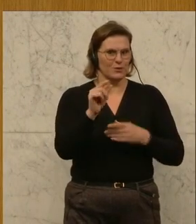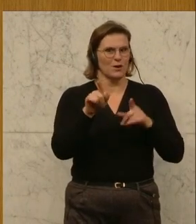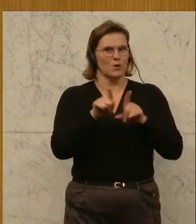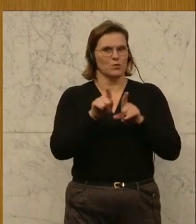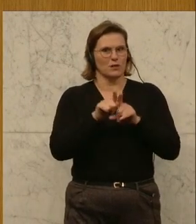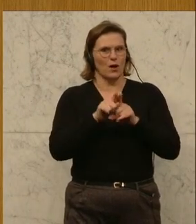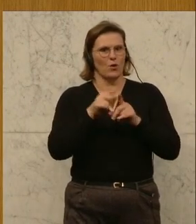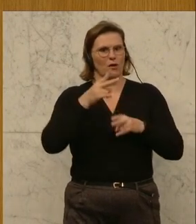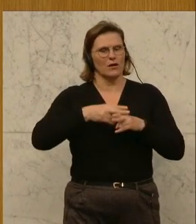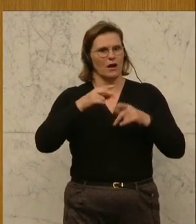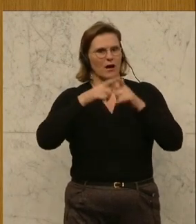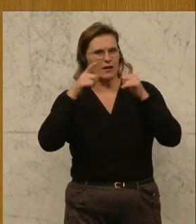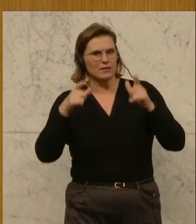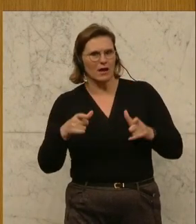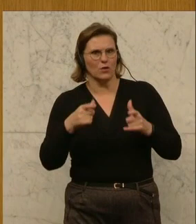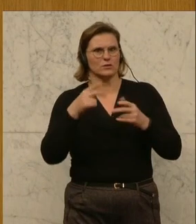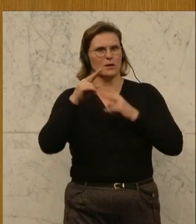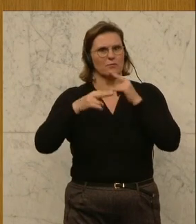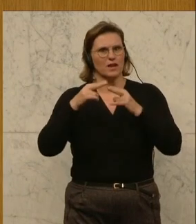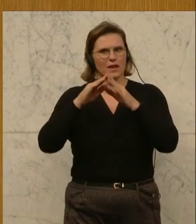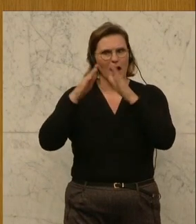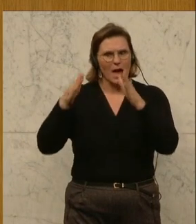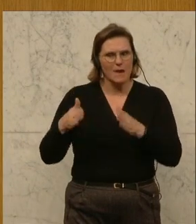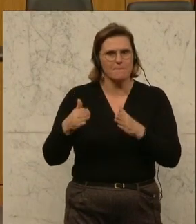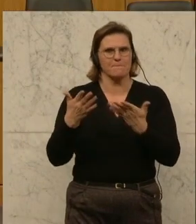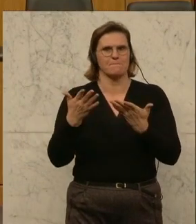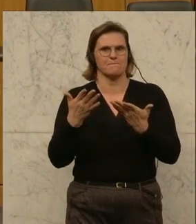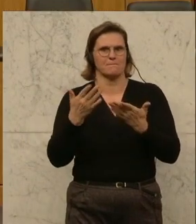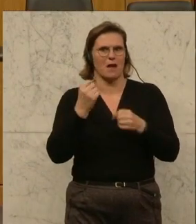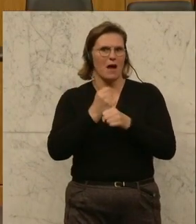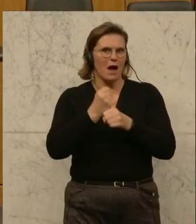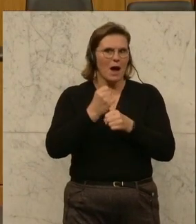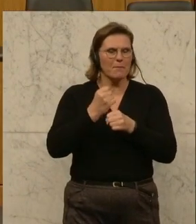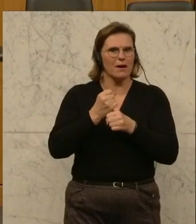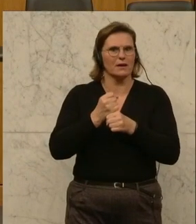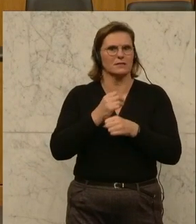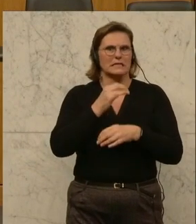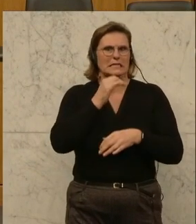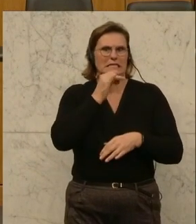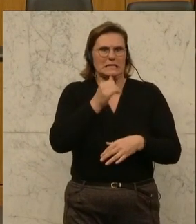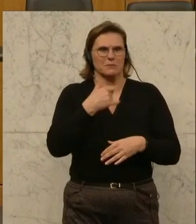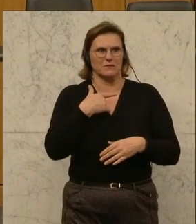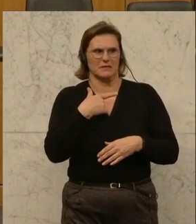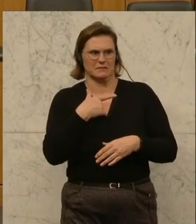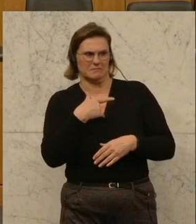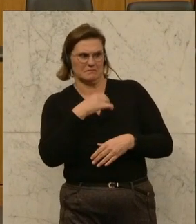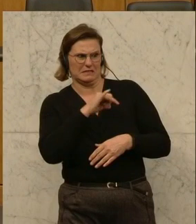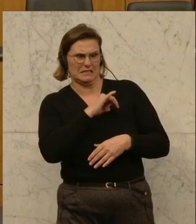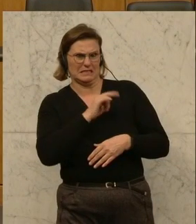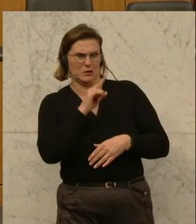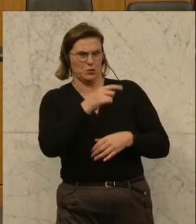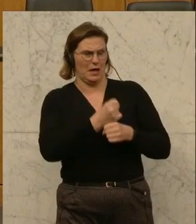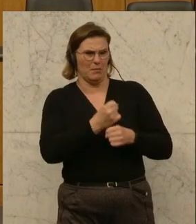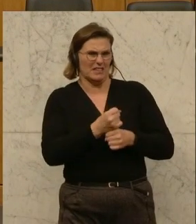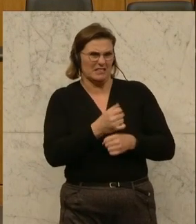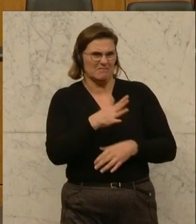Krankenhäuser und Pflegeheime als Arbeitgeber einfach nicht mehr attraktiv sind. Und genau das